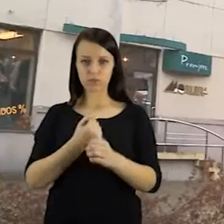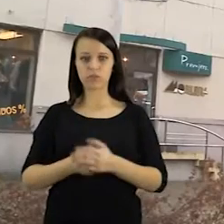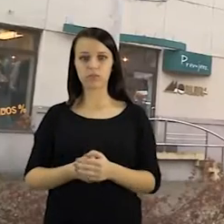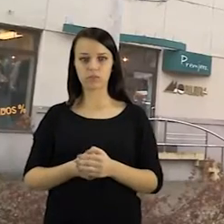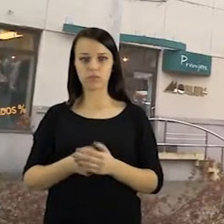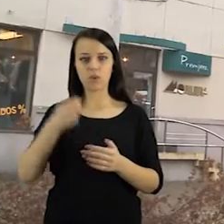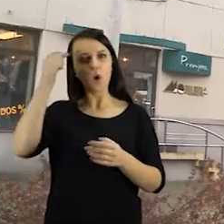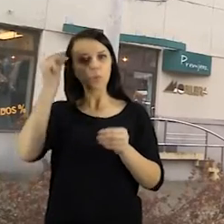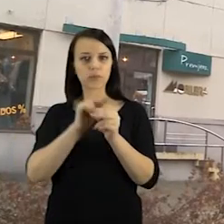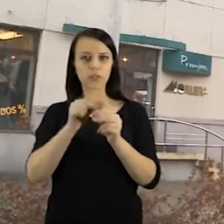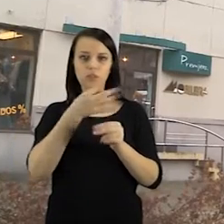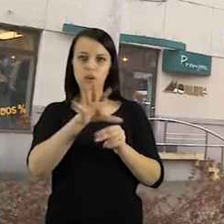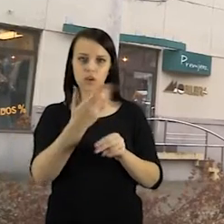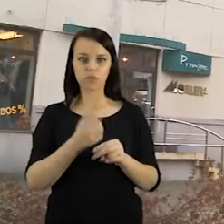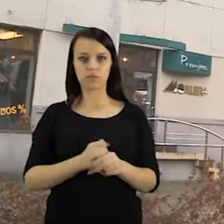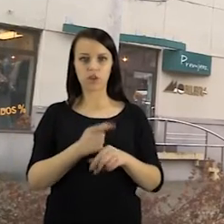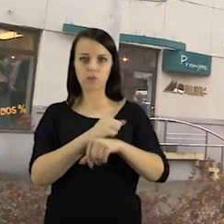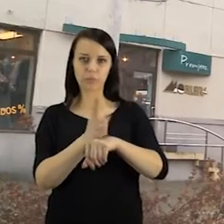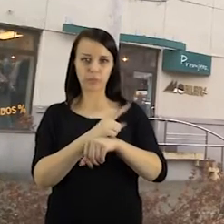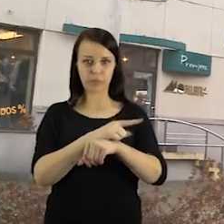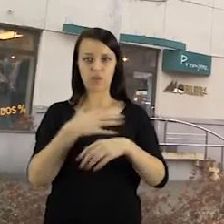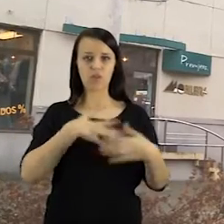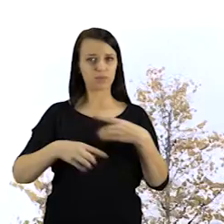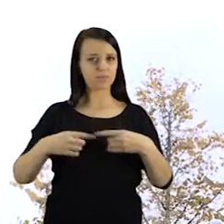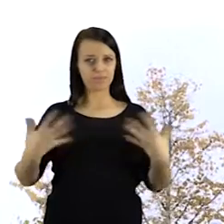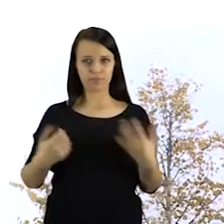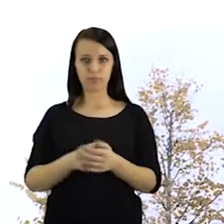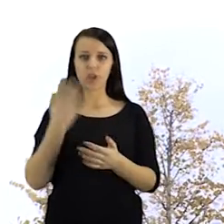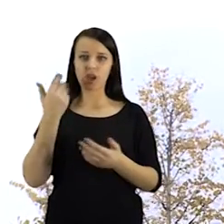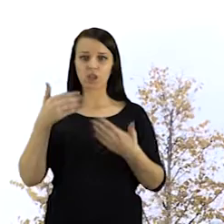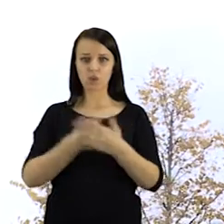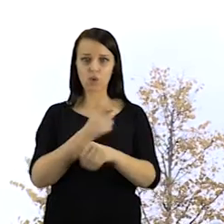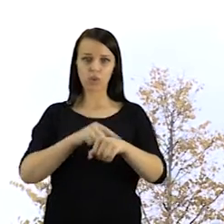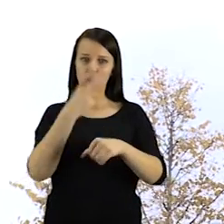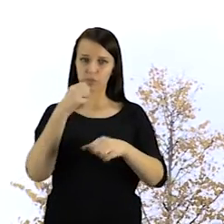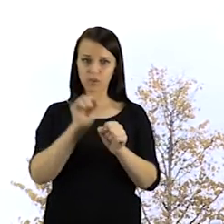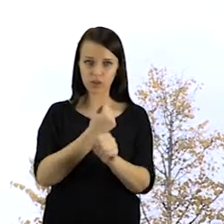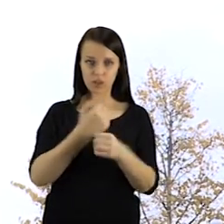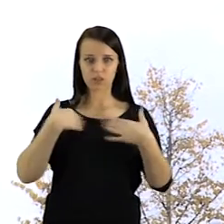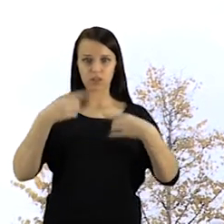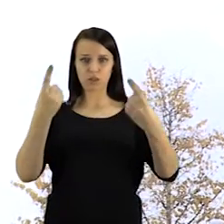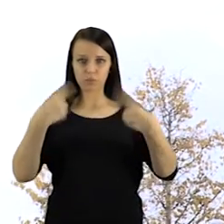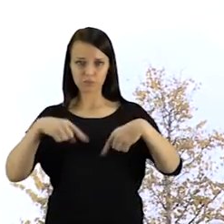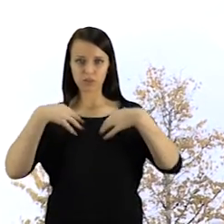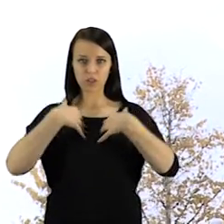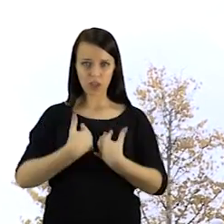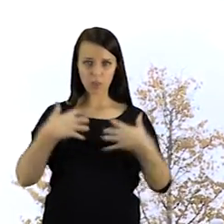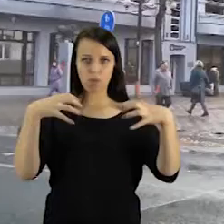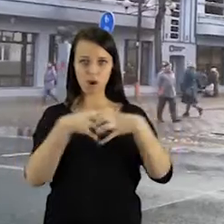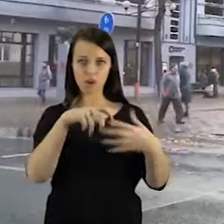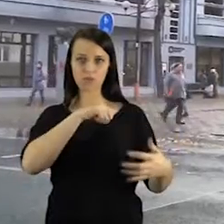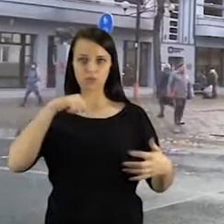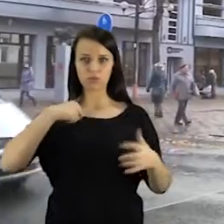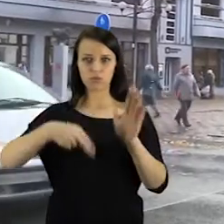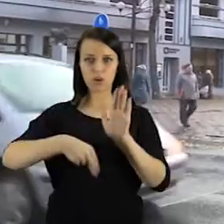Neigiamą laikos sukiojimo įtaka žmogaus organizmai pabrėžia ir psichiatrai. Jų teigimų išsiderinus bioritmui ne tik pablogėjo daugelio sveikata,